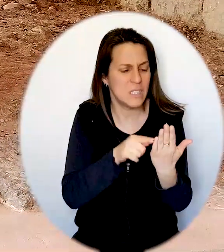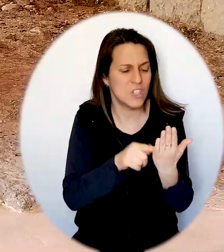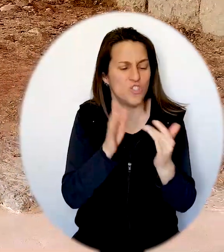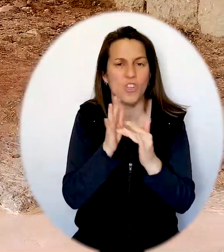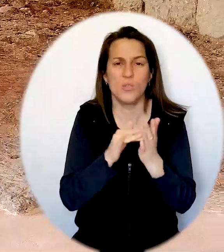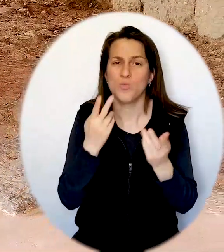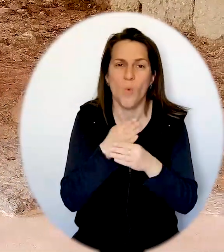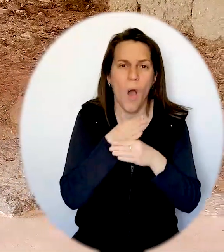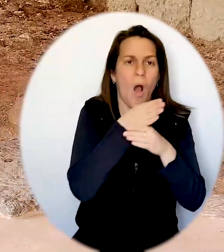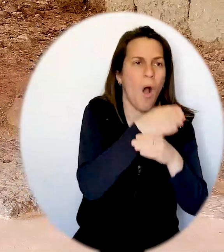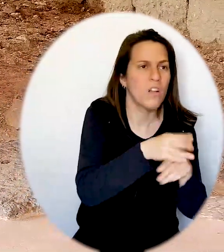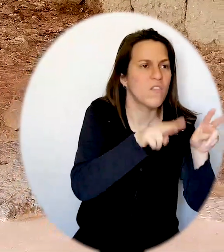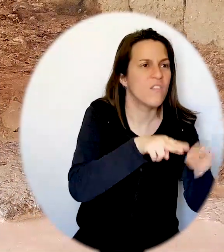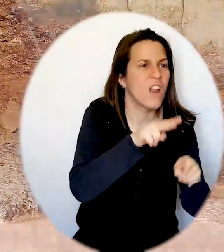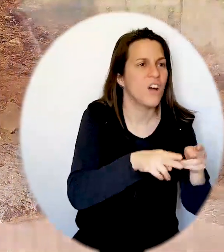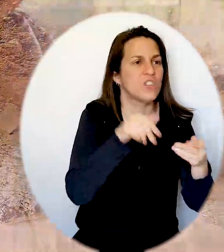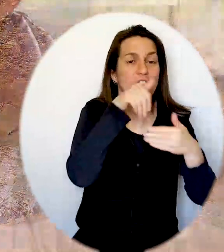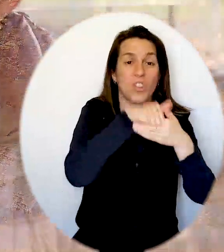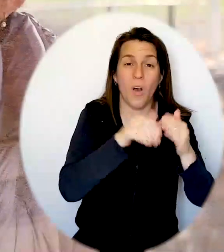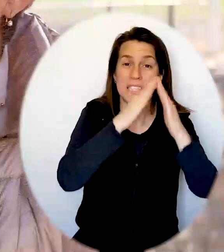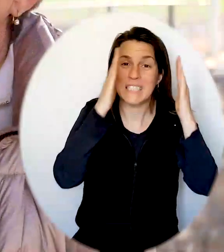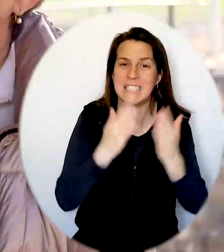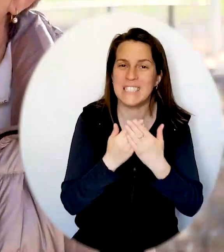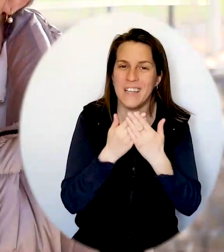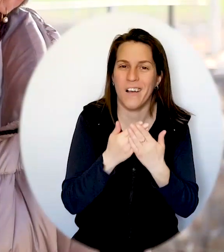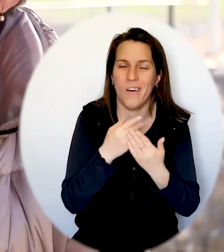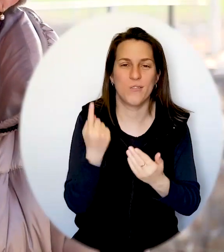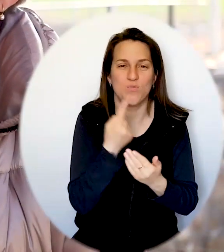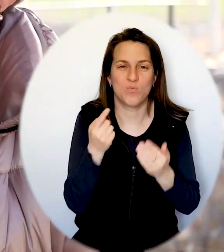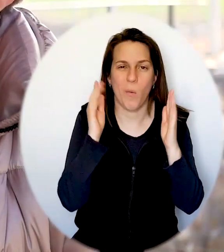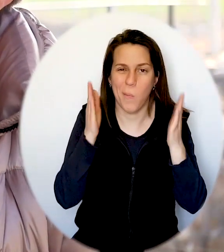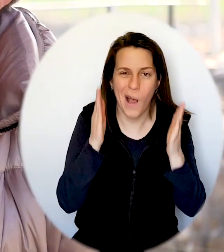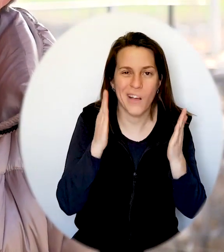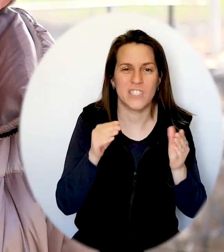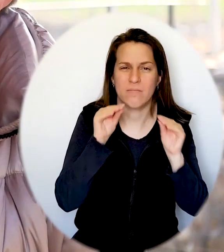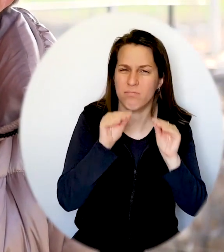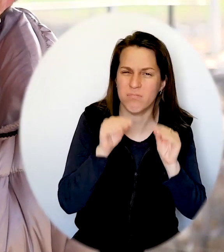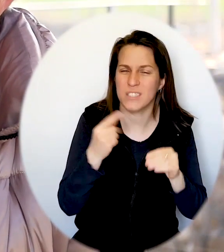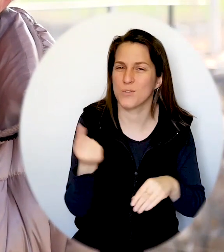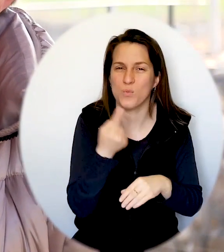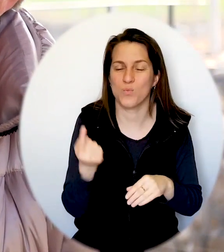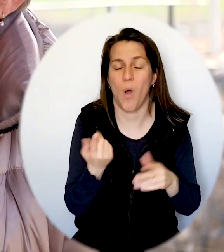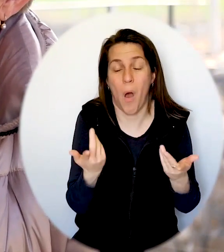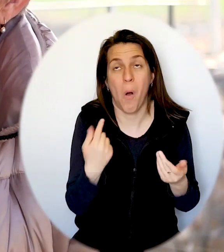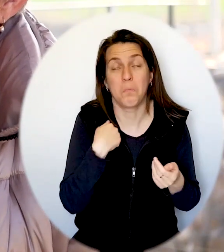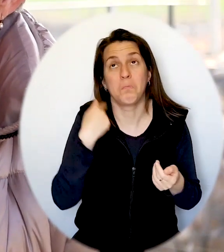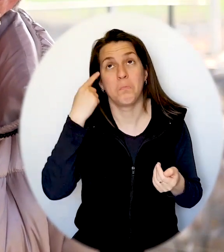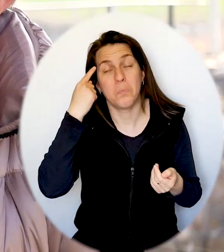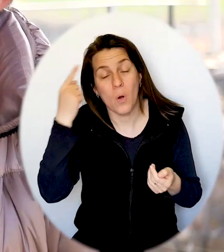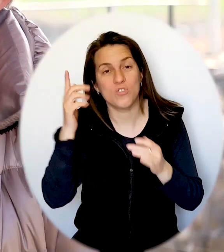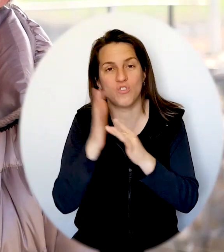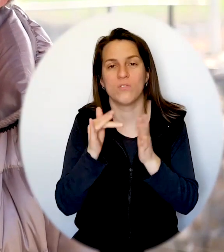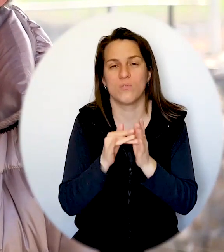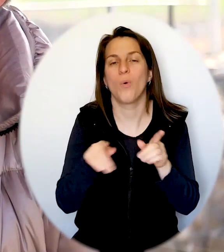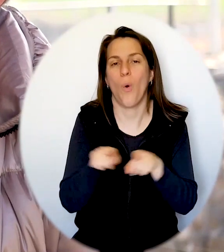que Jésus avait prêché dans les synagogues, on peut comprendre... En déduire. En déduire